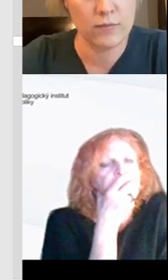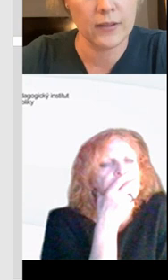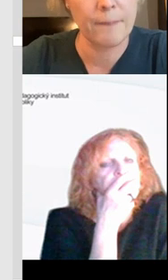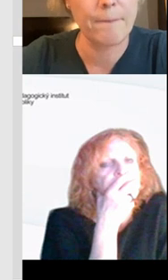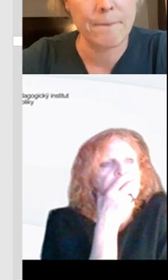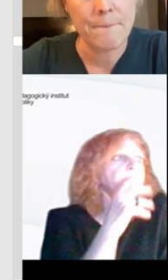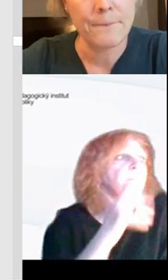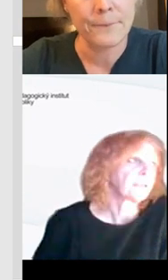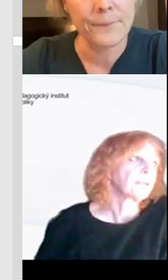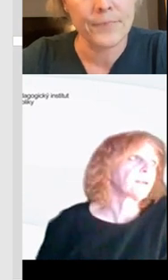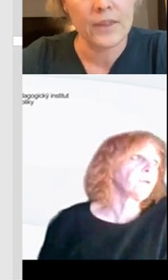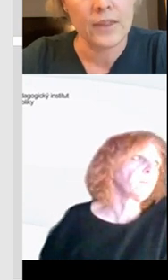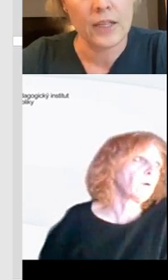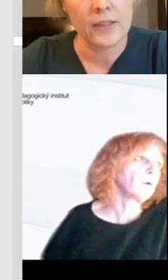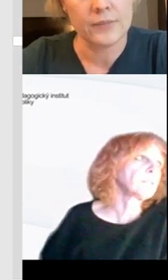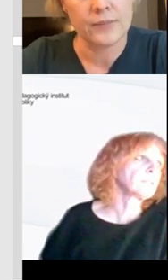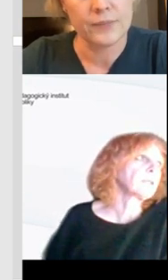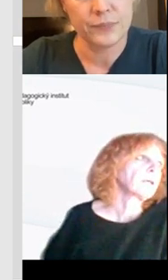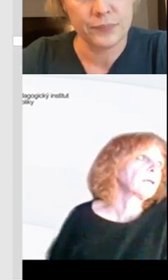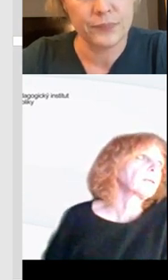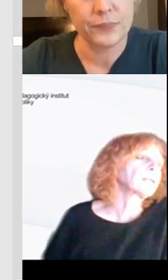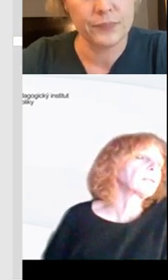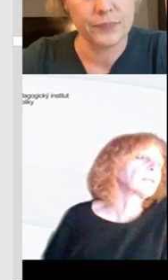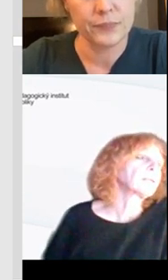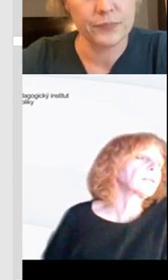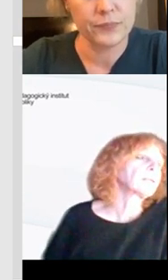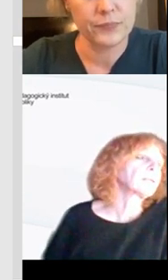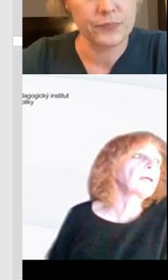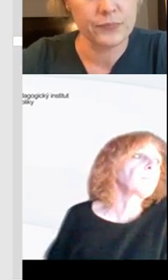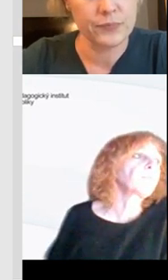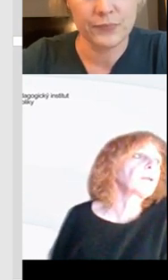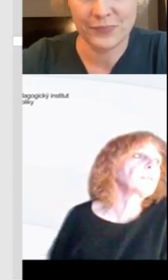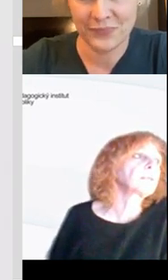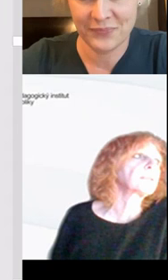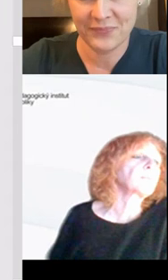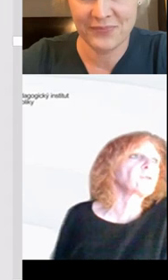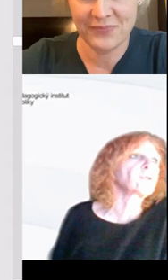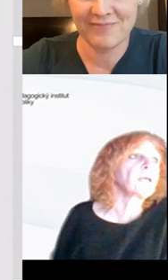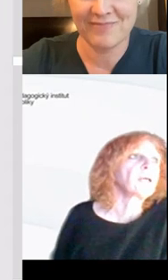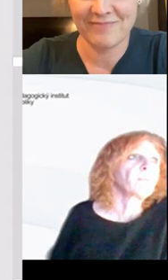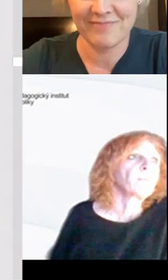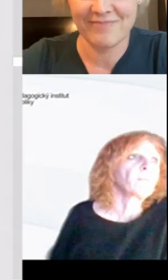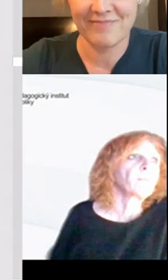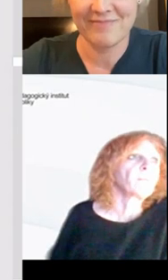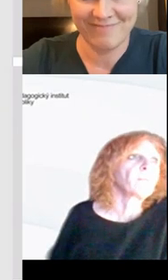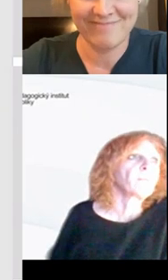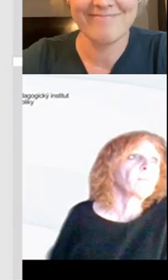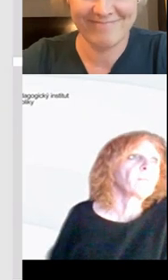třeba dále pracovat. Děkuji moc. Teď jsme teda velmi zběžně